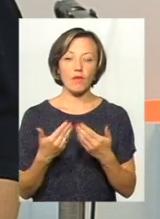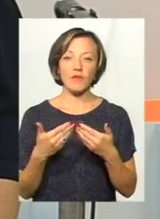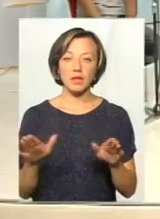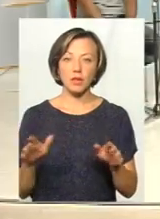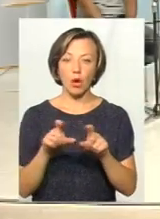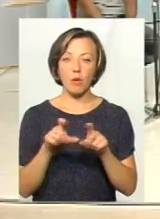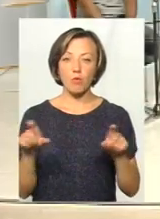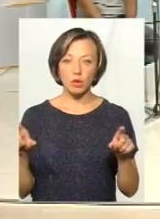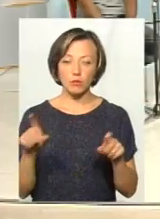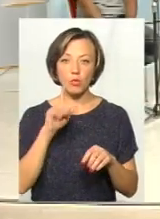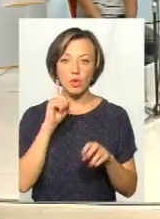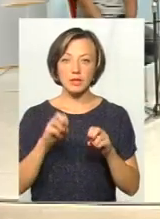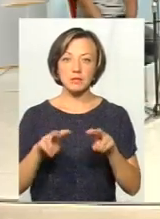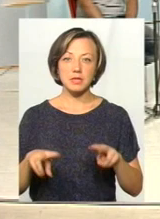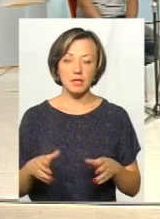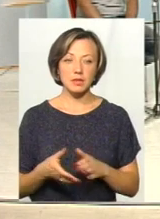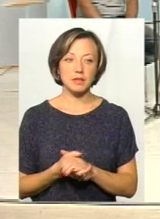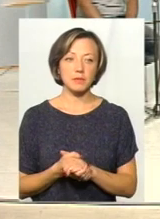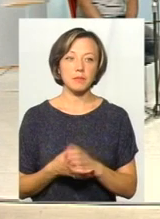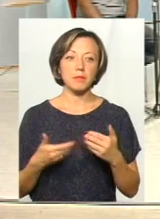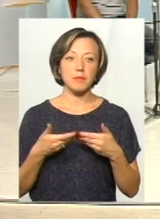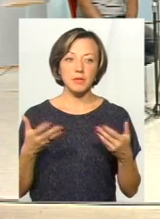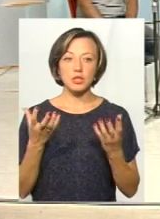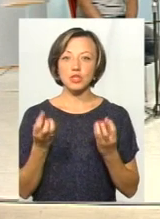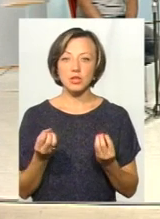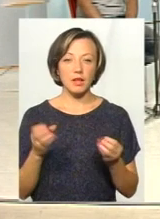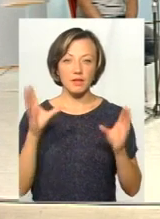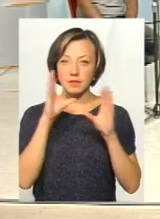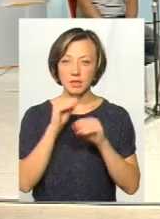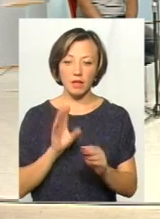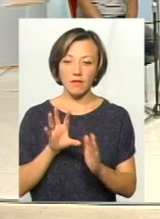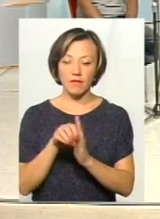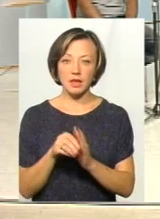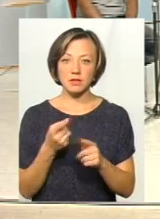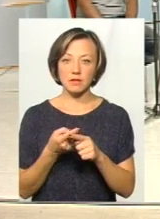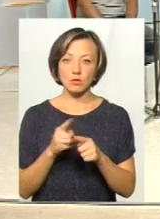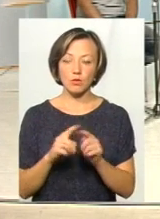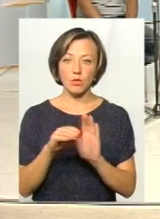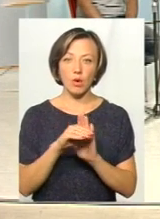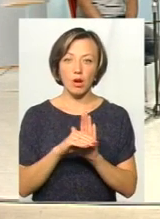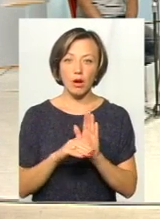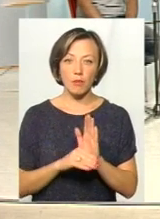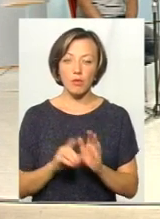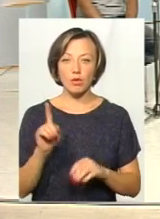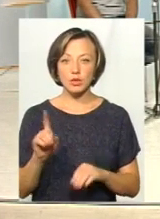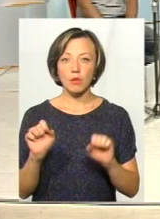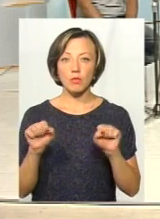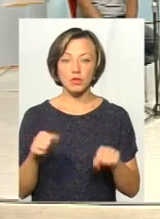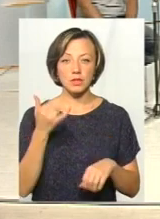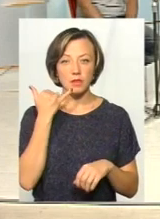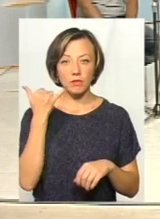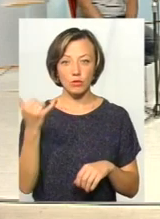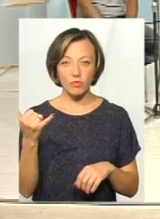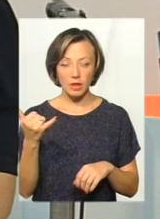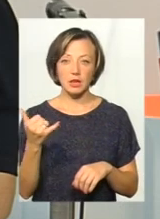амбулаторію, молоді спеціалісти. Ми ще їх не встигли ввести в цю програму, хоча можна зателефонувати,